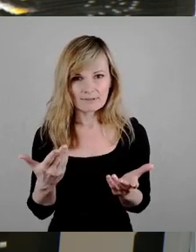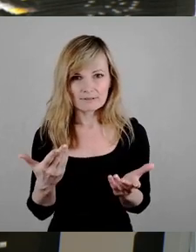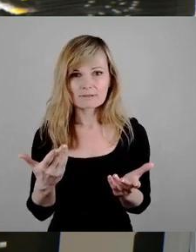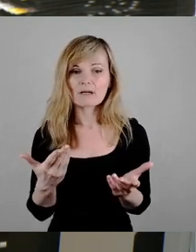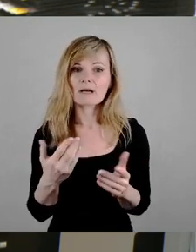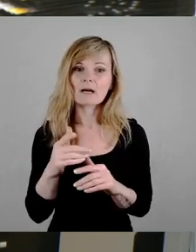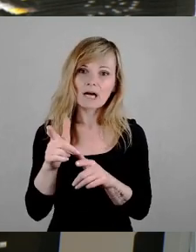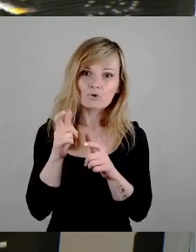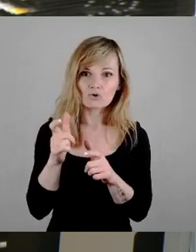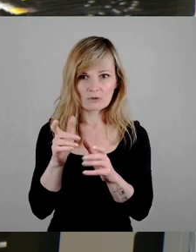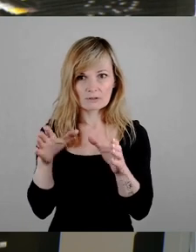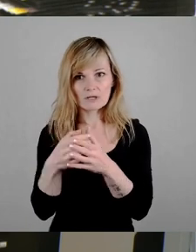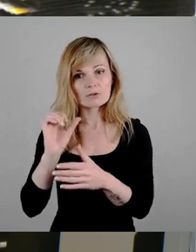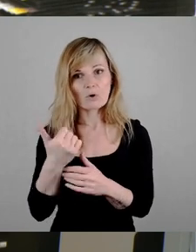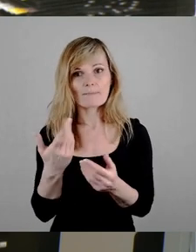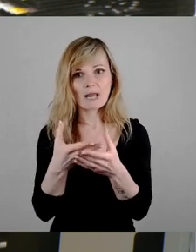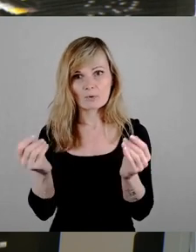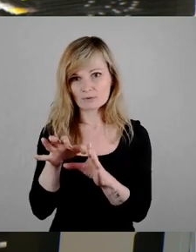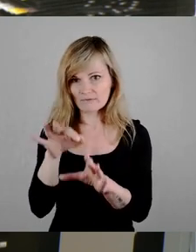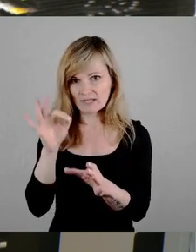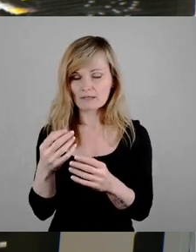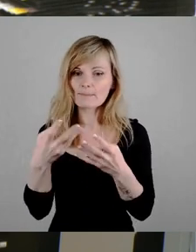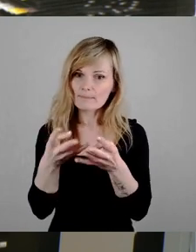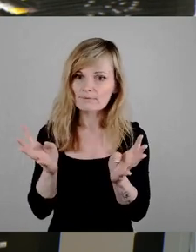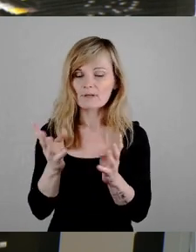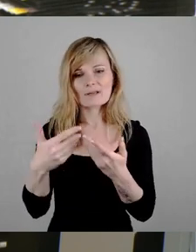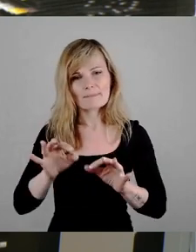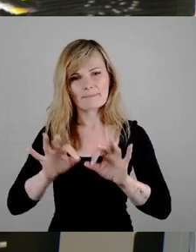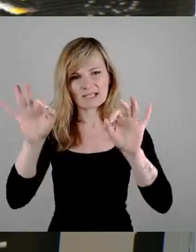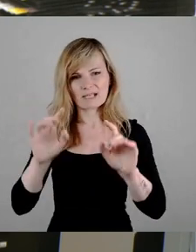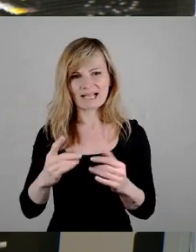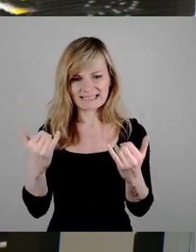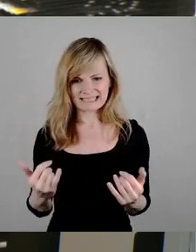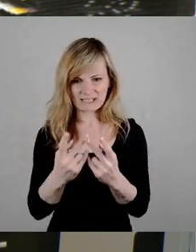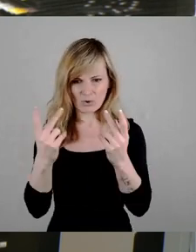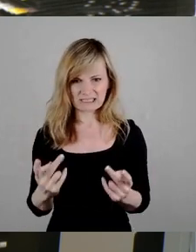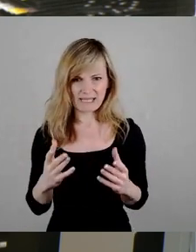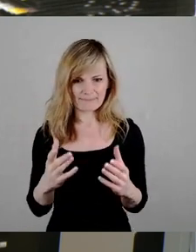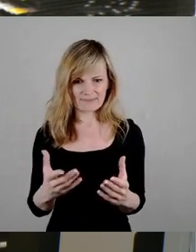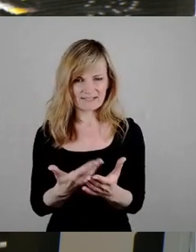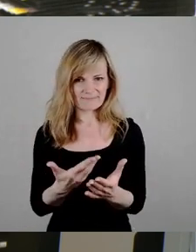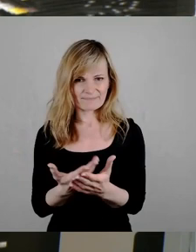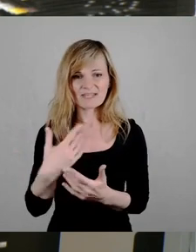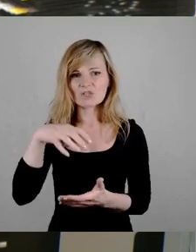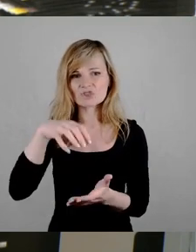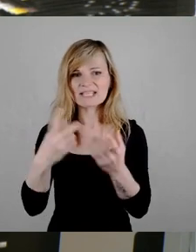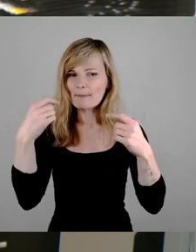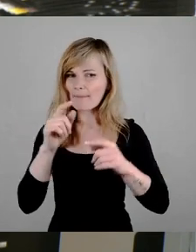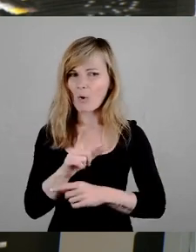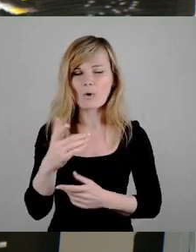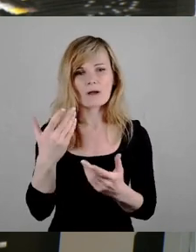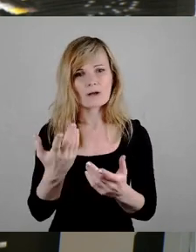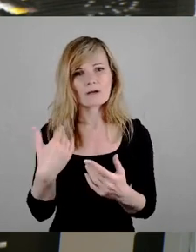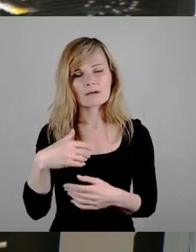dort eine Lösung finden, die breiter getragen werden kann als dieses Konzept, was ich städtebaulich vom Ästhetischen her